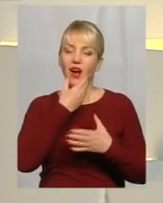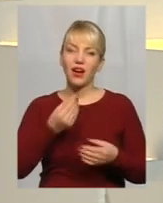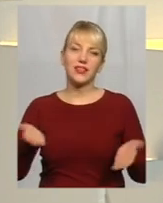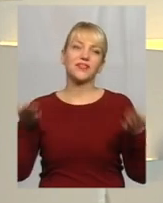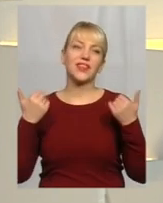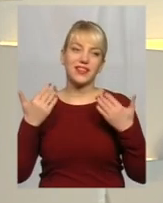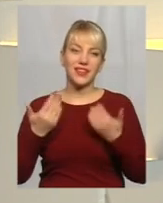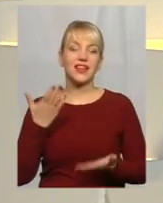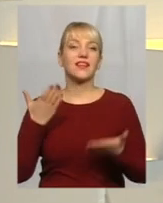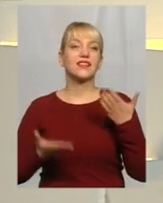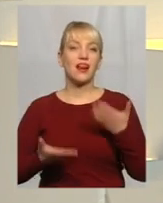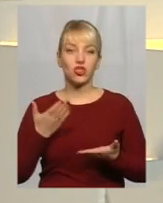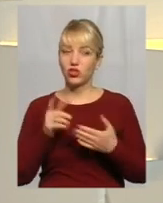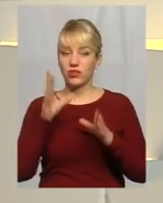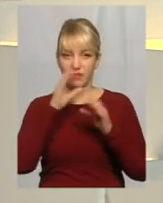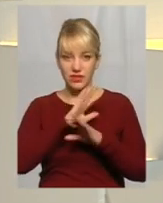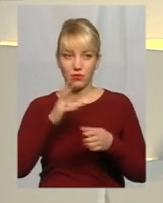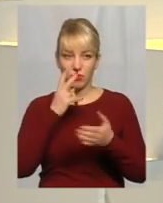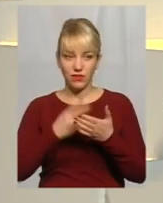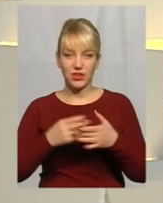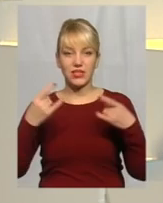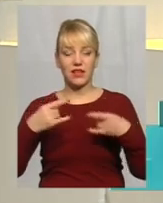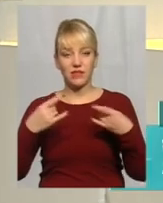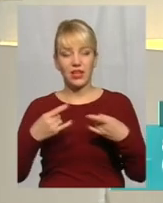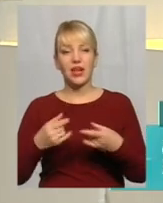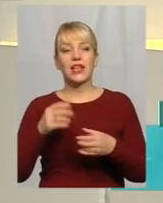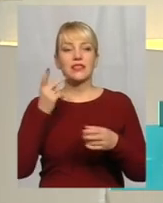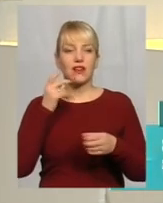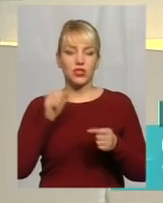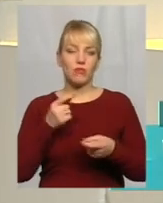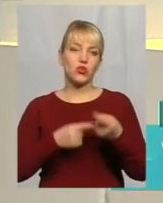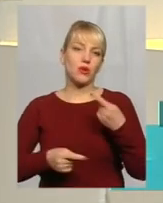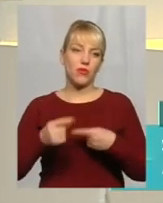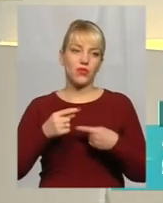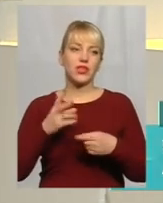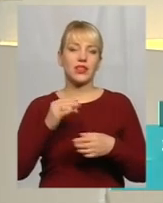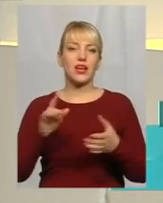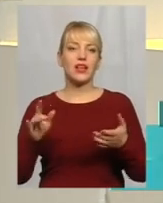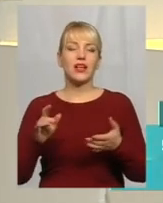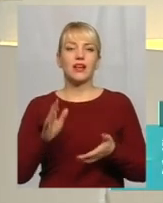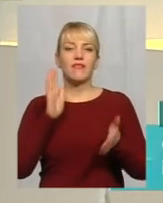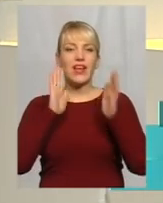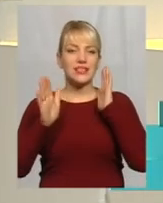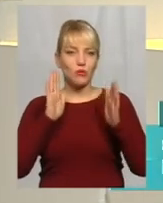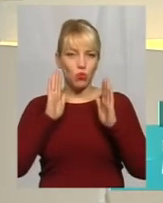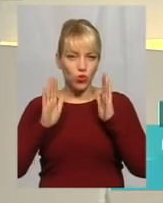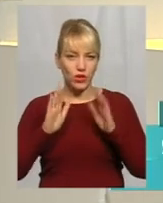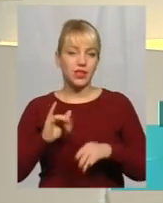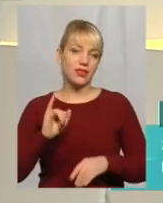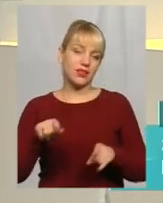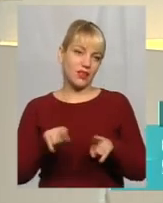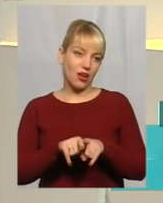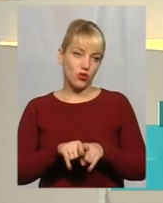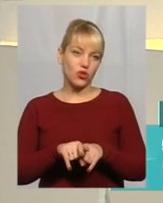Якщо ви не встигли подивитися ефір, завжди можете повернутися до нього на сторінках соцмережі Фейсбук І